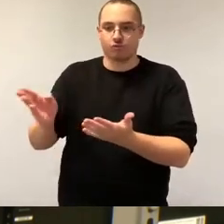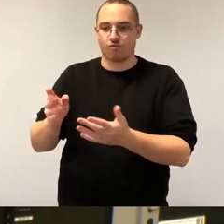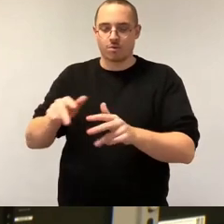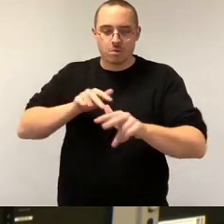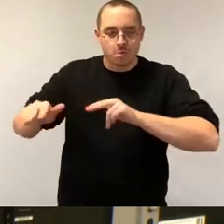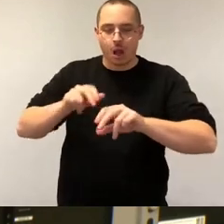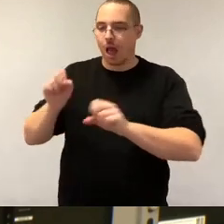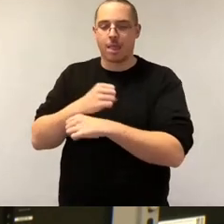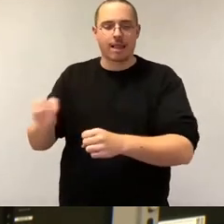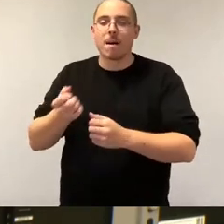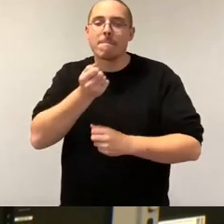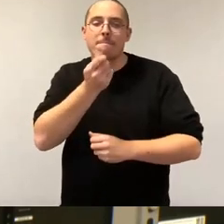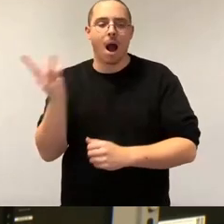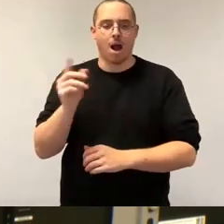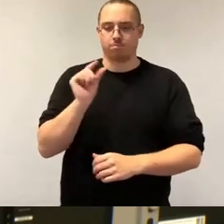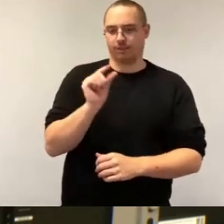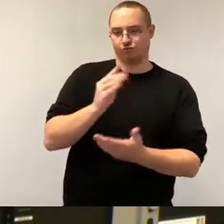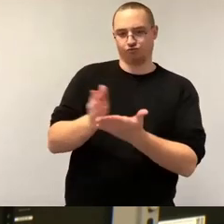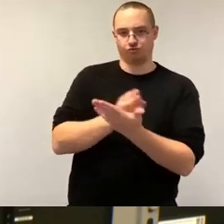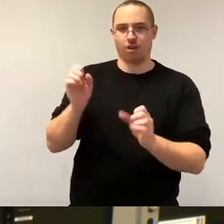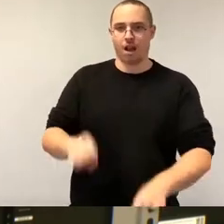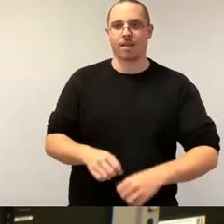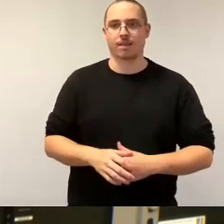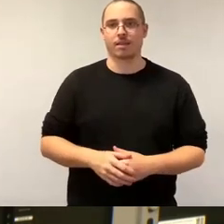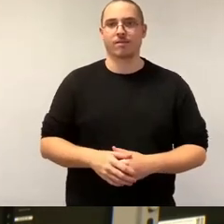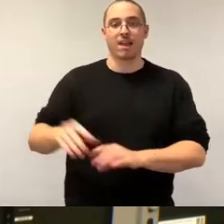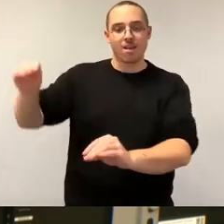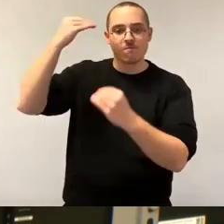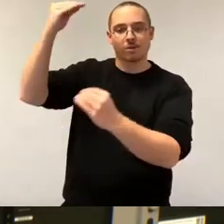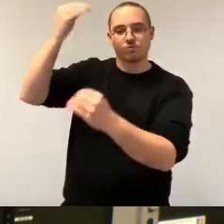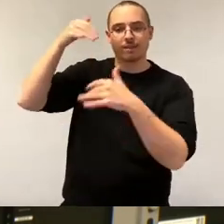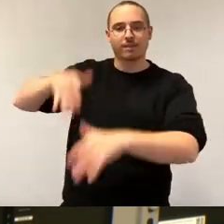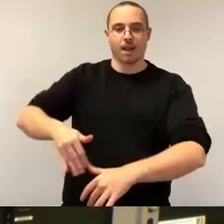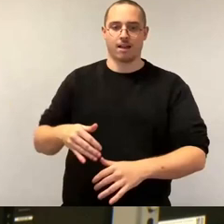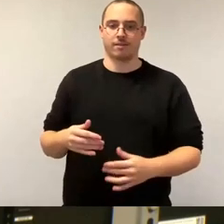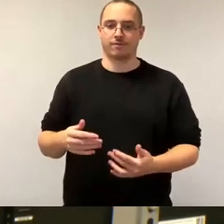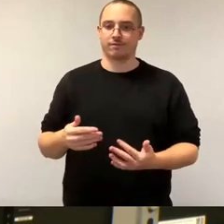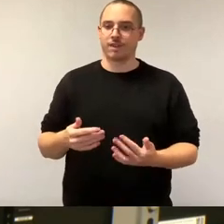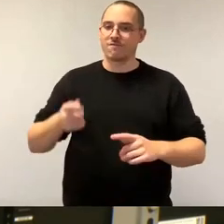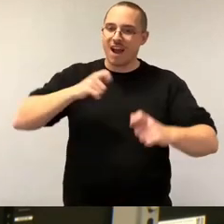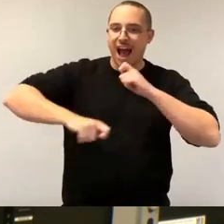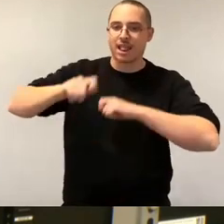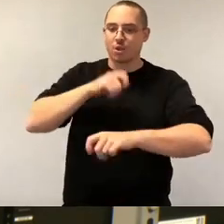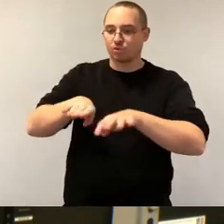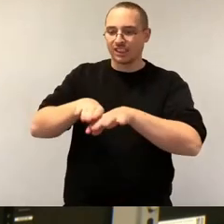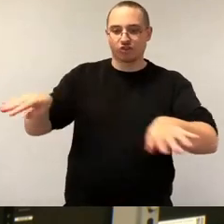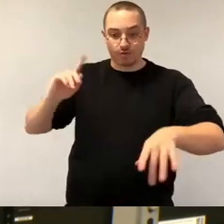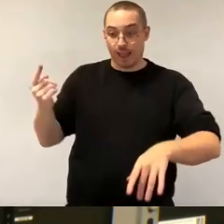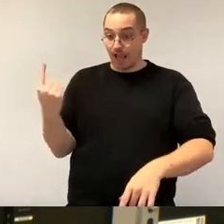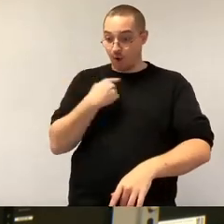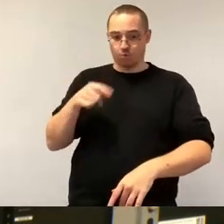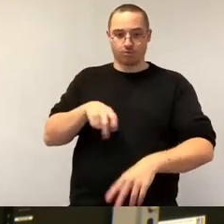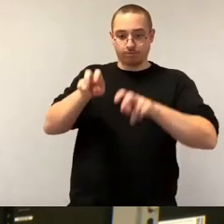dass wir Informationen haben, dass wir mit an den Verhandlungstisch kommen. So, wir müssen sagen, nicht nur, ja, liebe